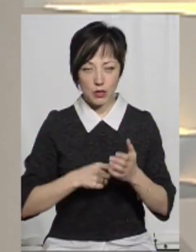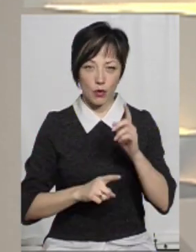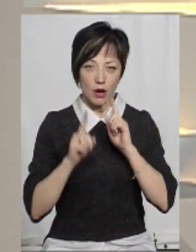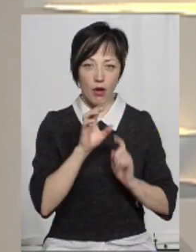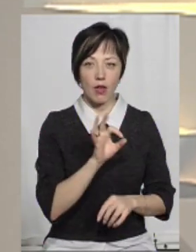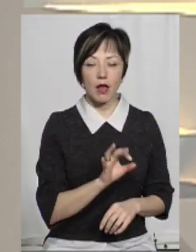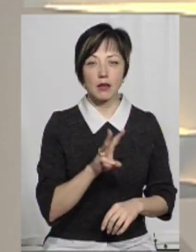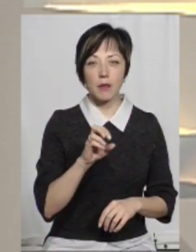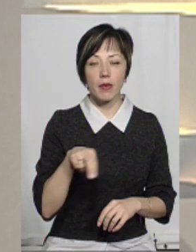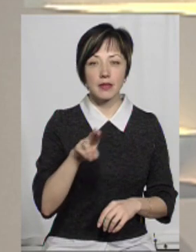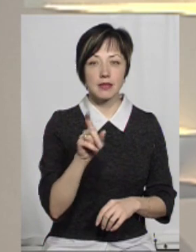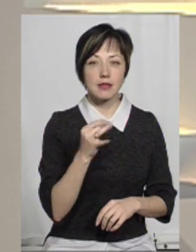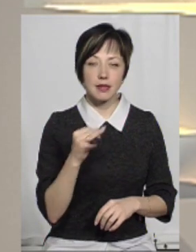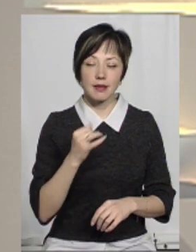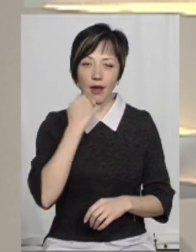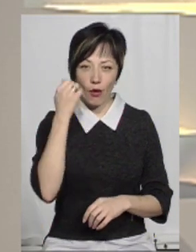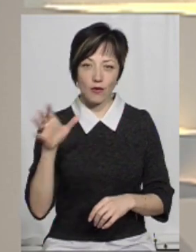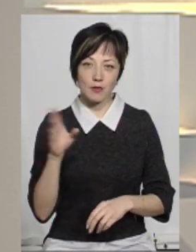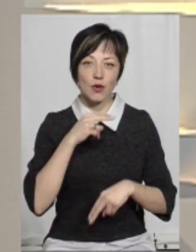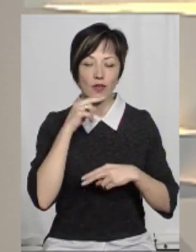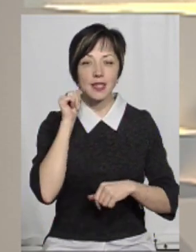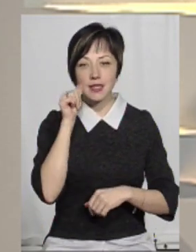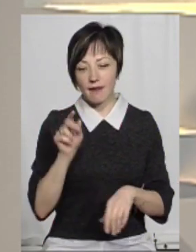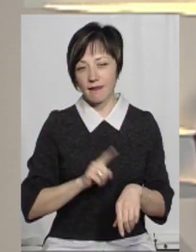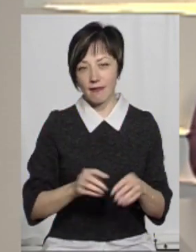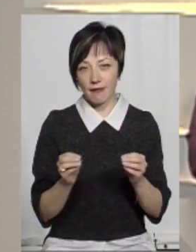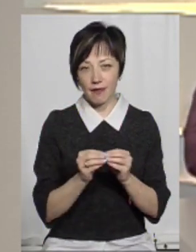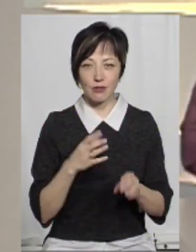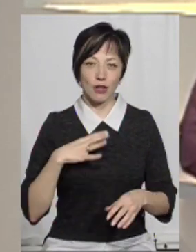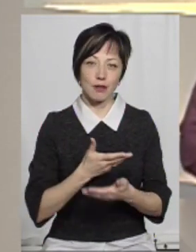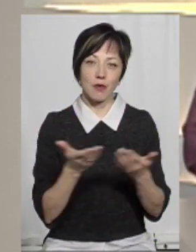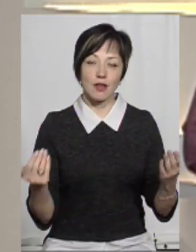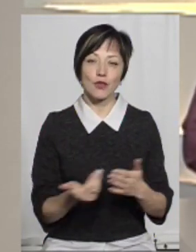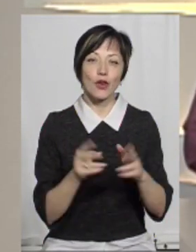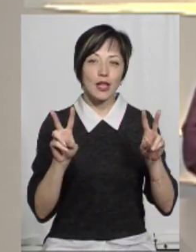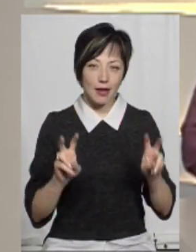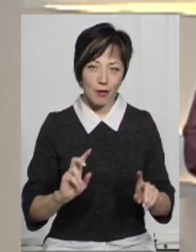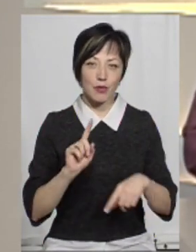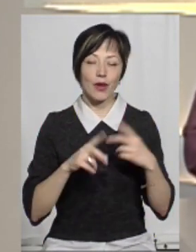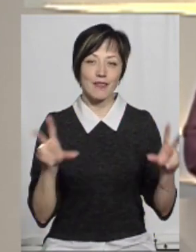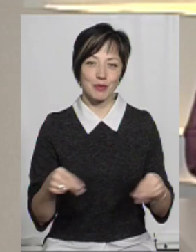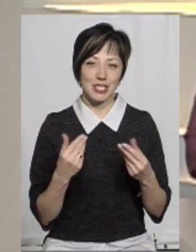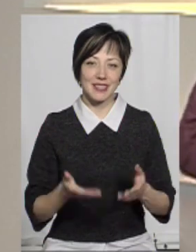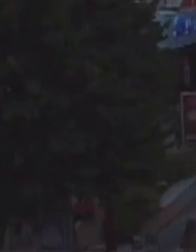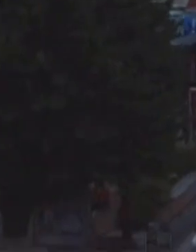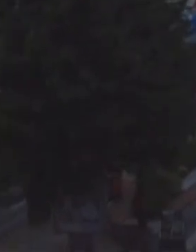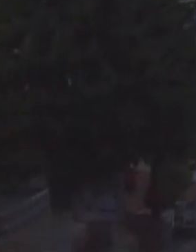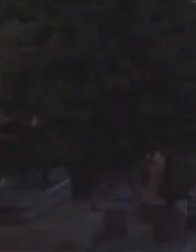міської ради Оленою Мандзій. Дякую всім за увагу. Завтра одзіжа пері. Чекатиму вас з новою темою. Нехай щастить!